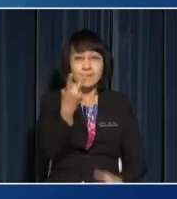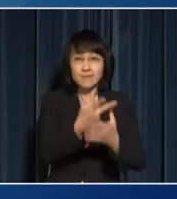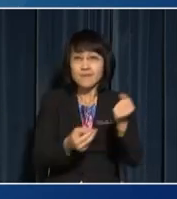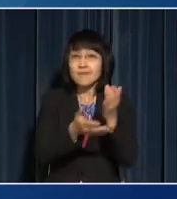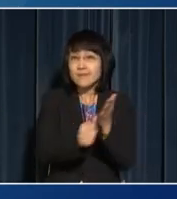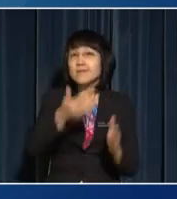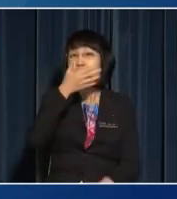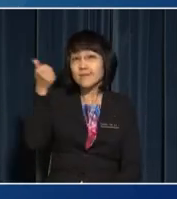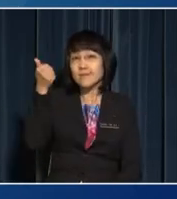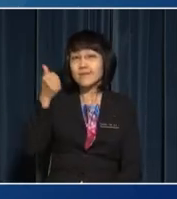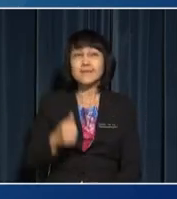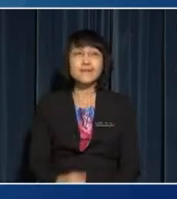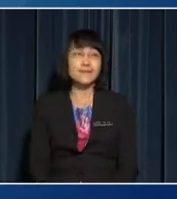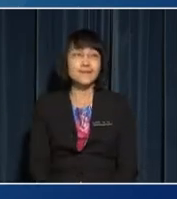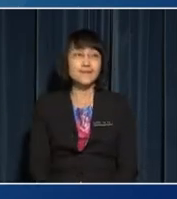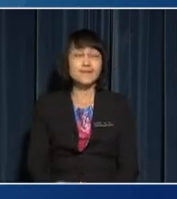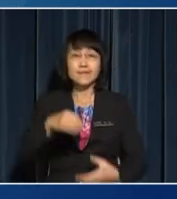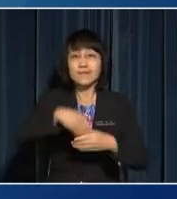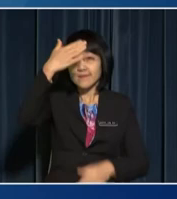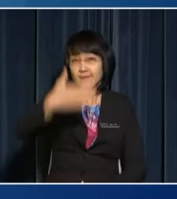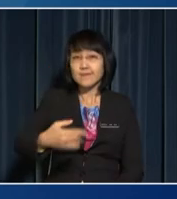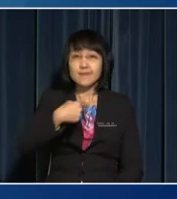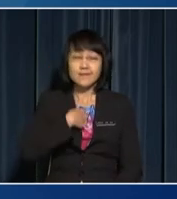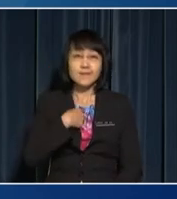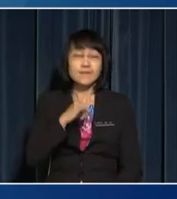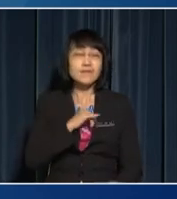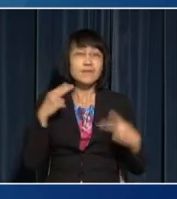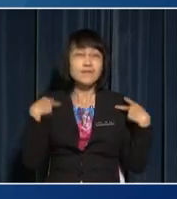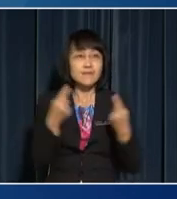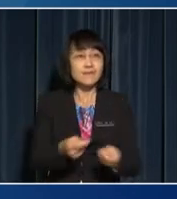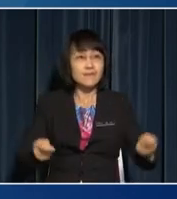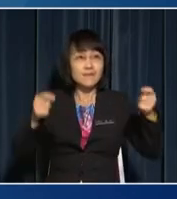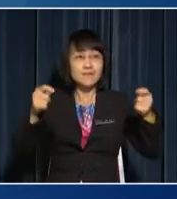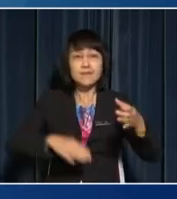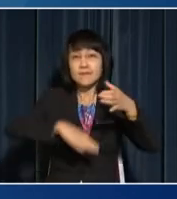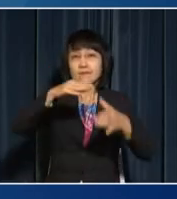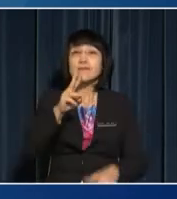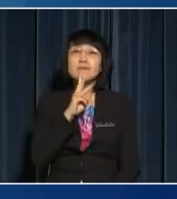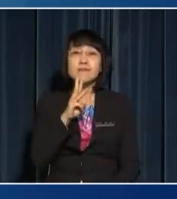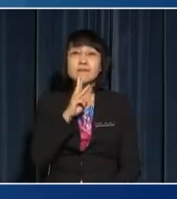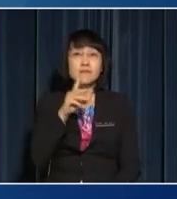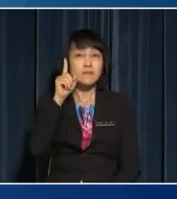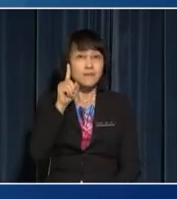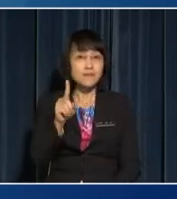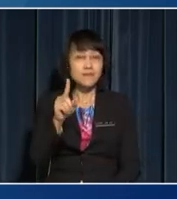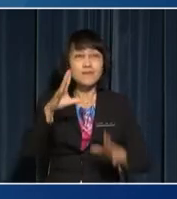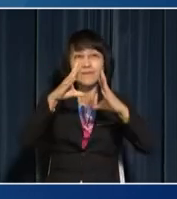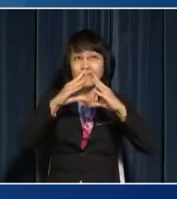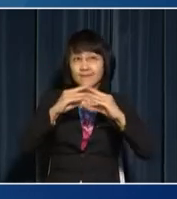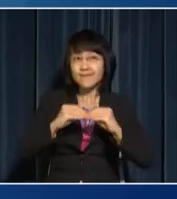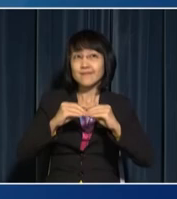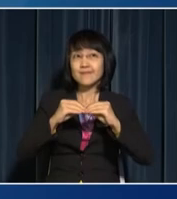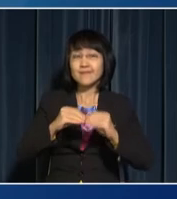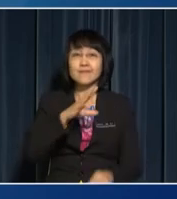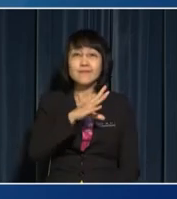both skills better In front of me, I have a tank filled with water A piece of